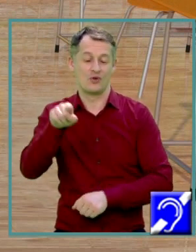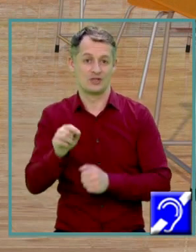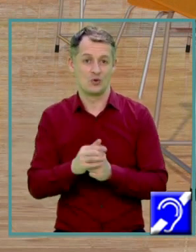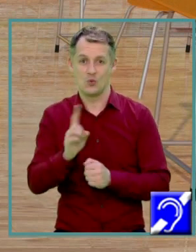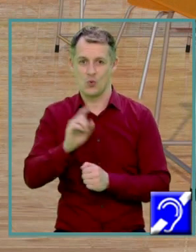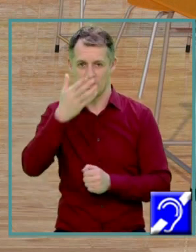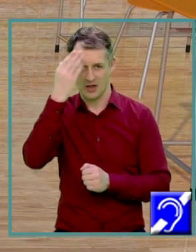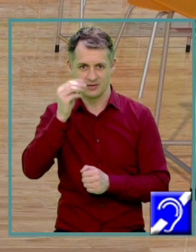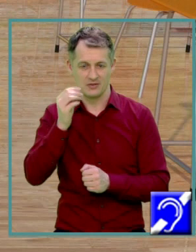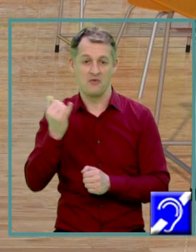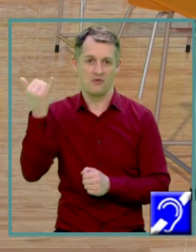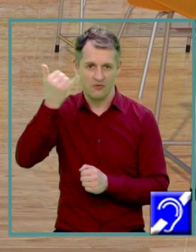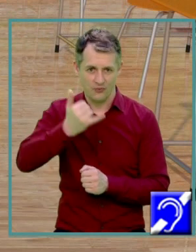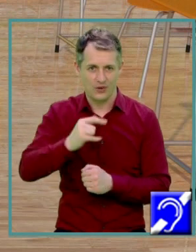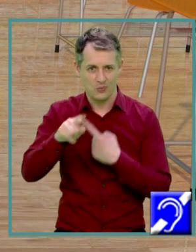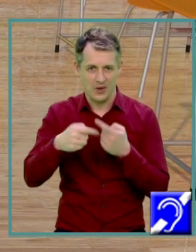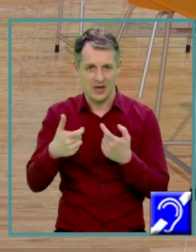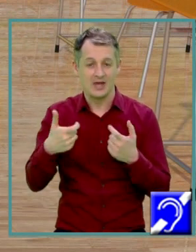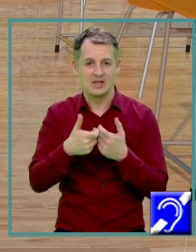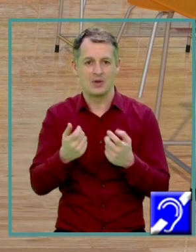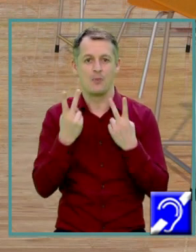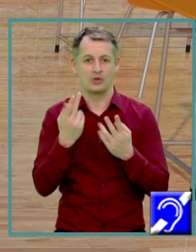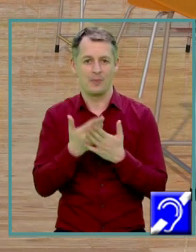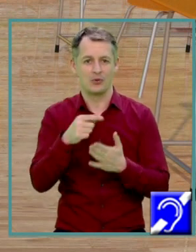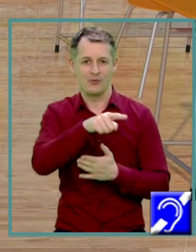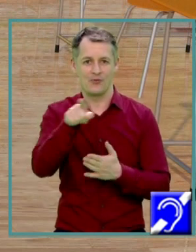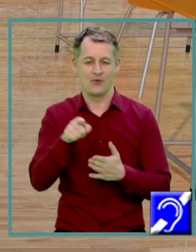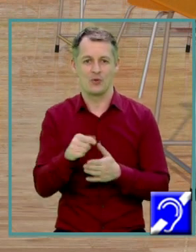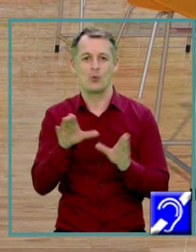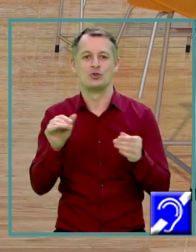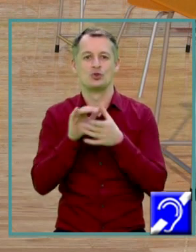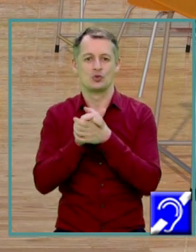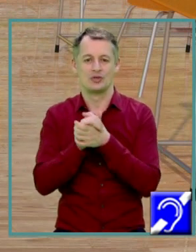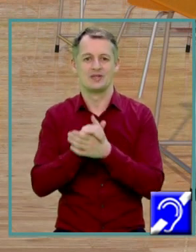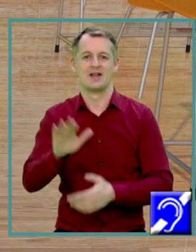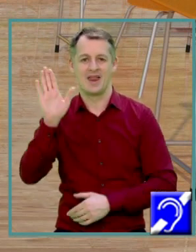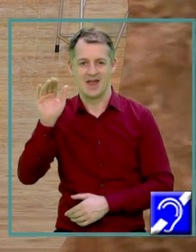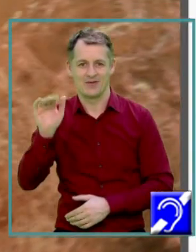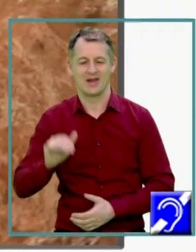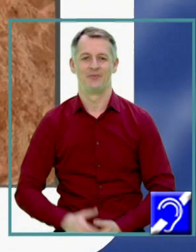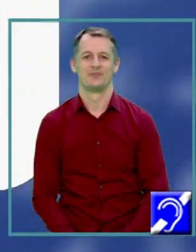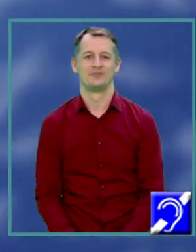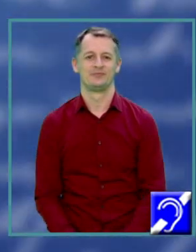așteaptă un examen extraordinar de important pentru voi Mult succes și la revedere!